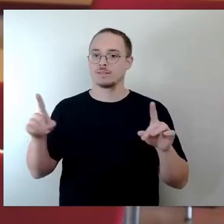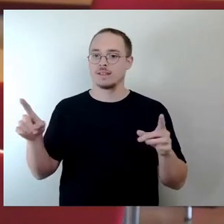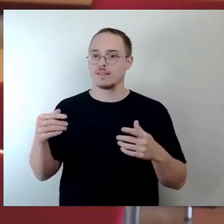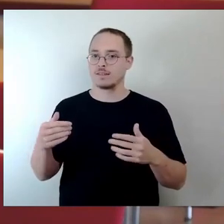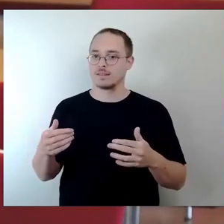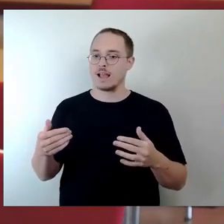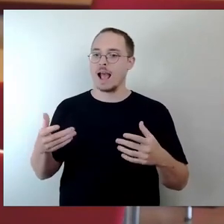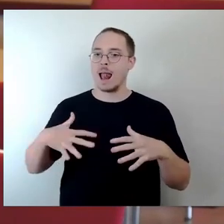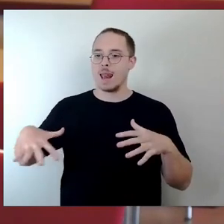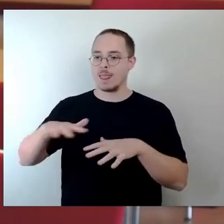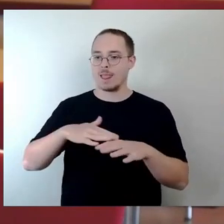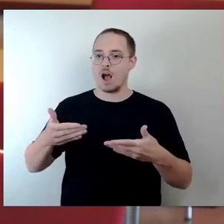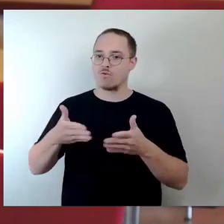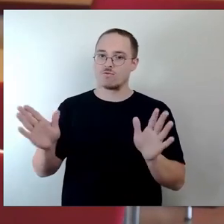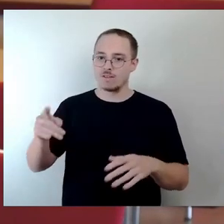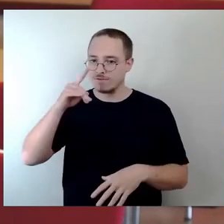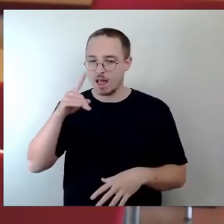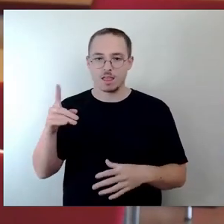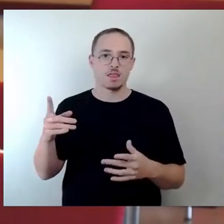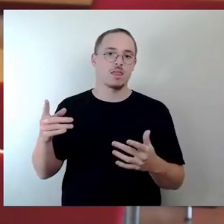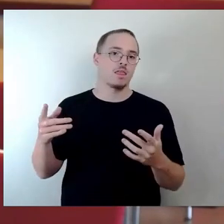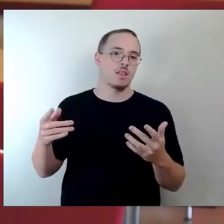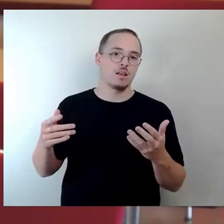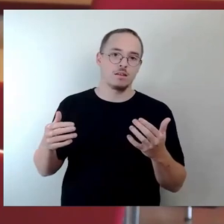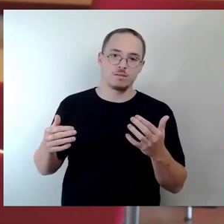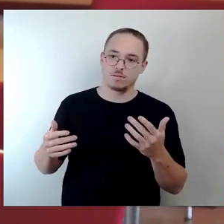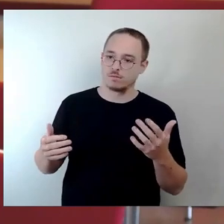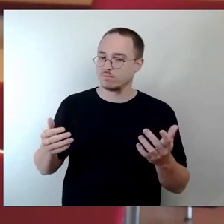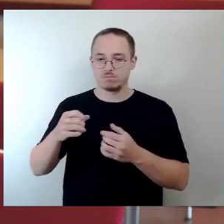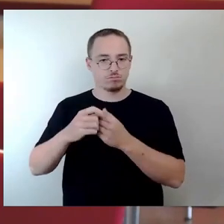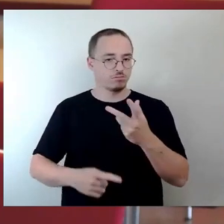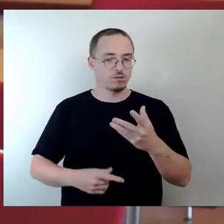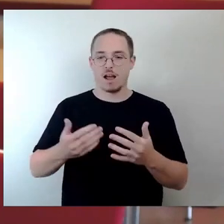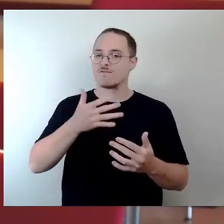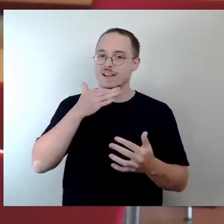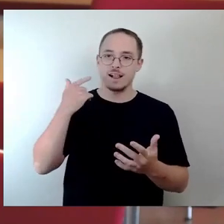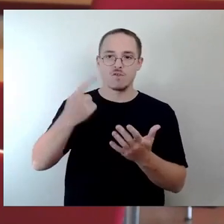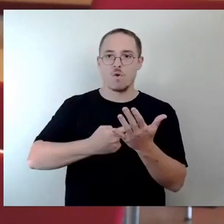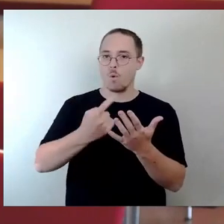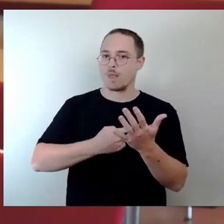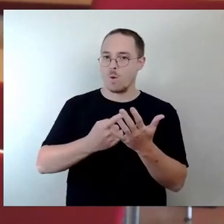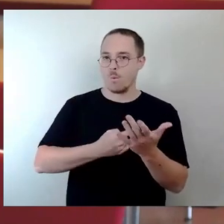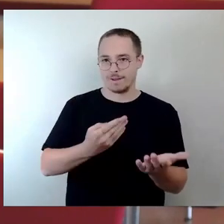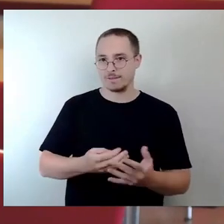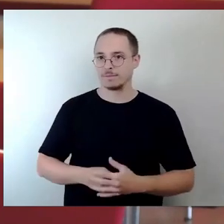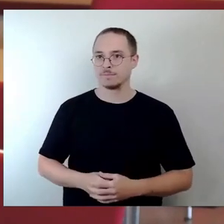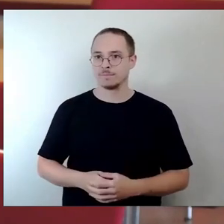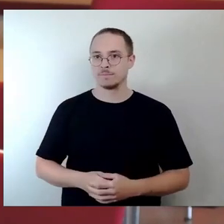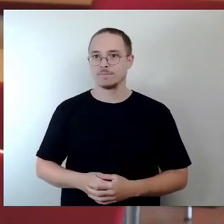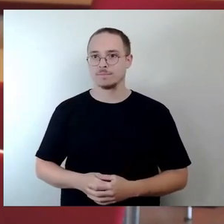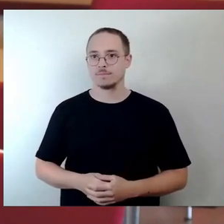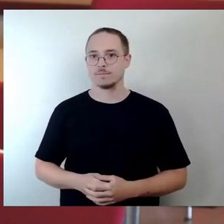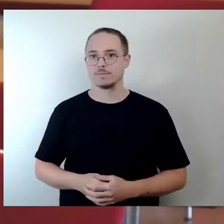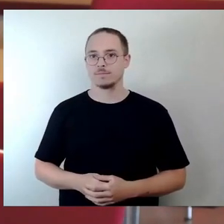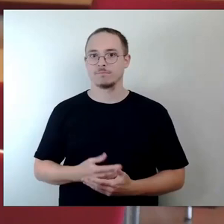eine ganz lange Liste von Forderungen, die hier aufgemacht worden sind. Das führt dazu, dass es ein großes Ring